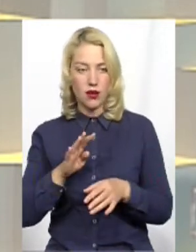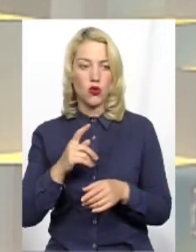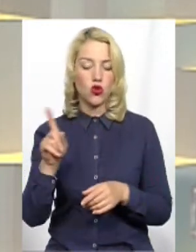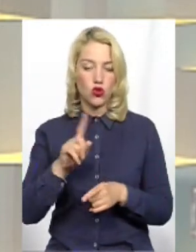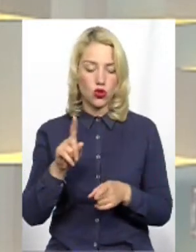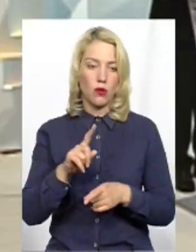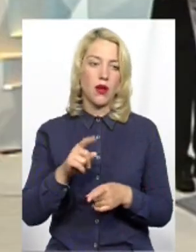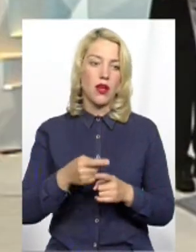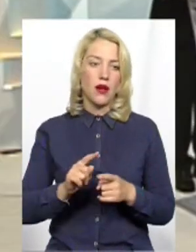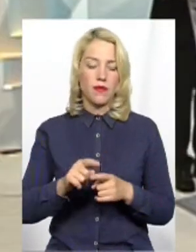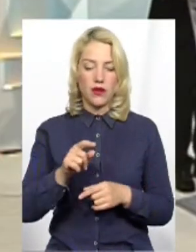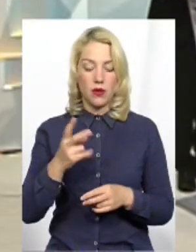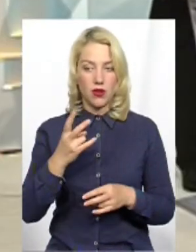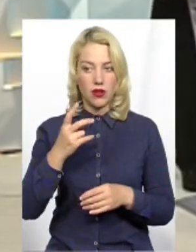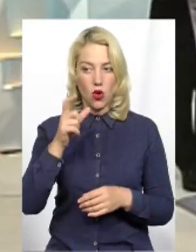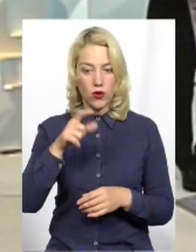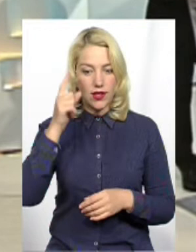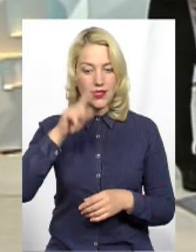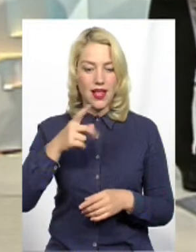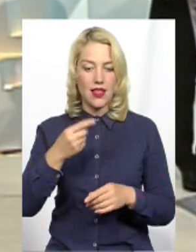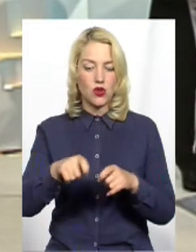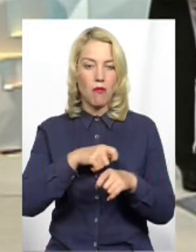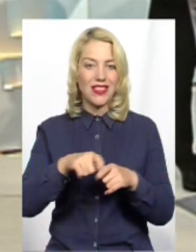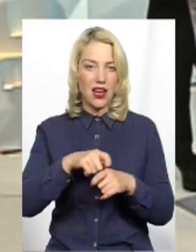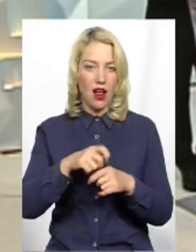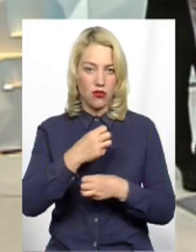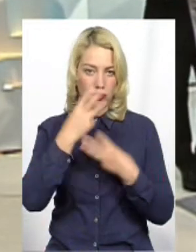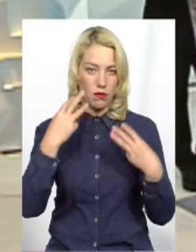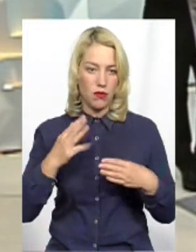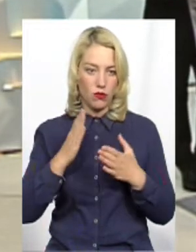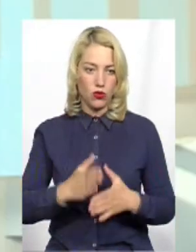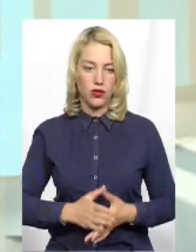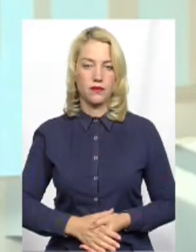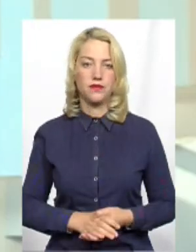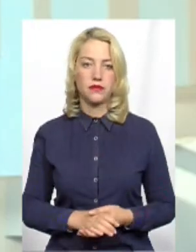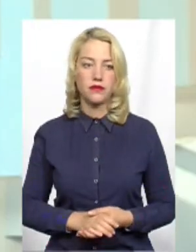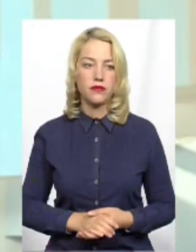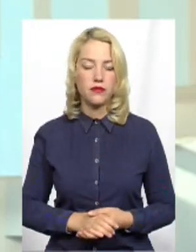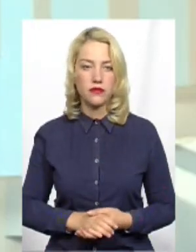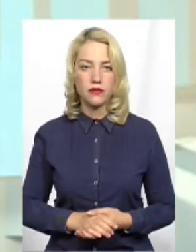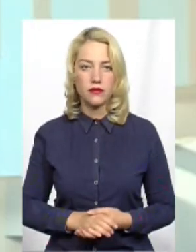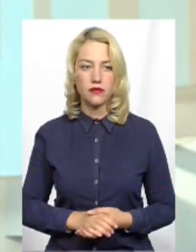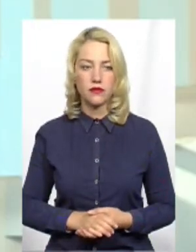переконати, що це вигідно і матеріально забезпечено. Розуміло. Прошу наступне запитання.